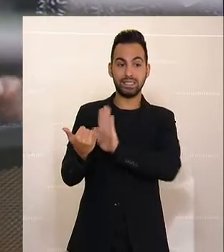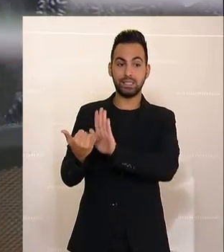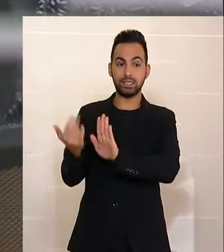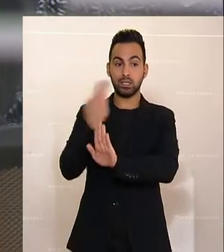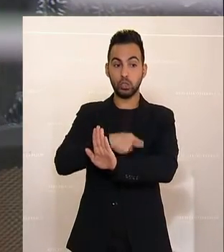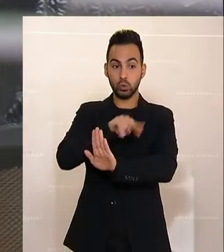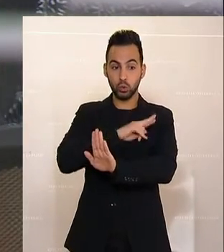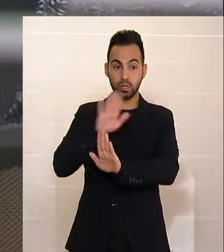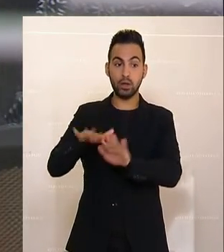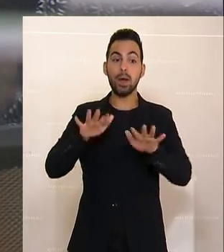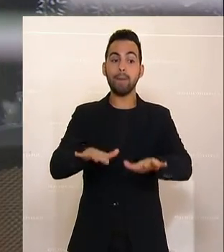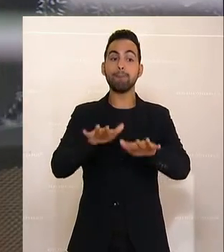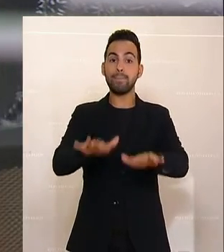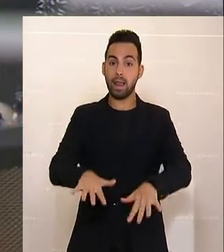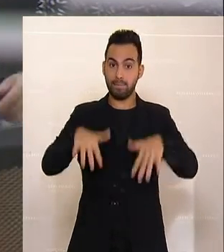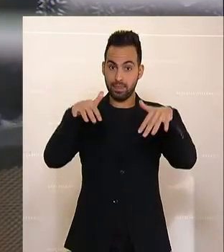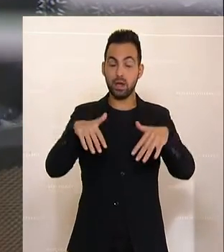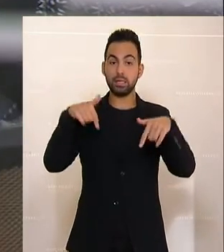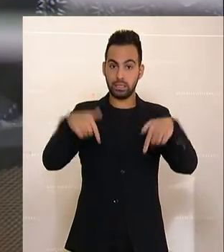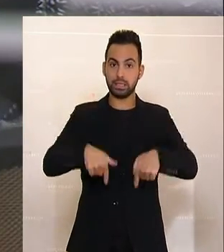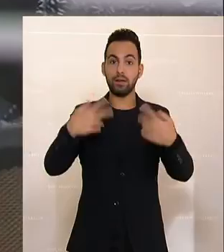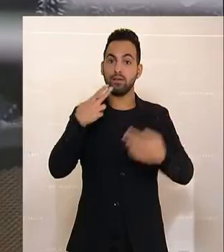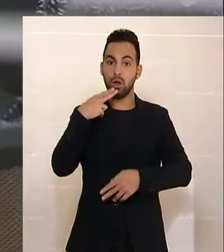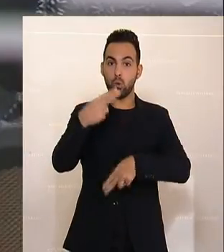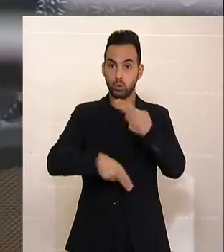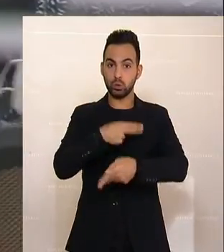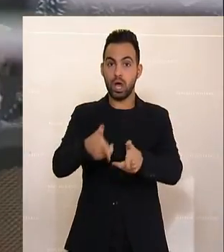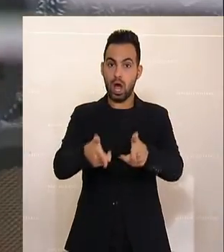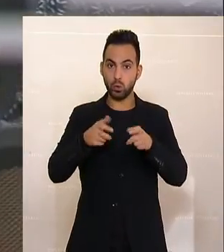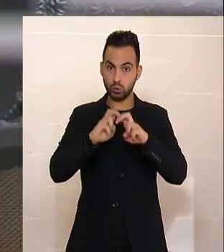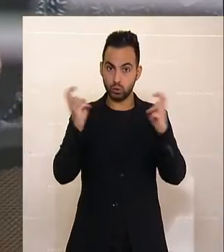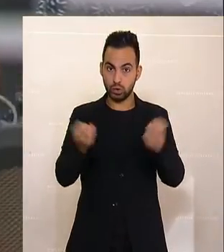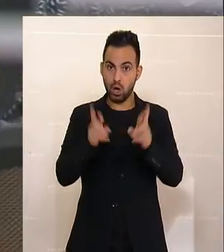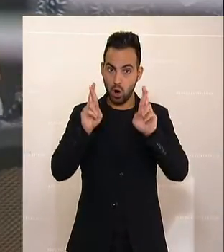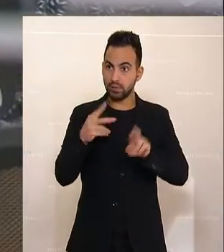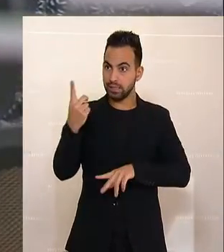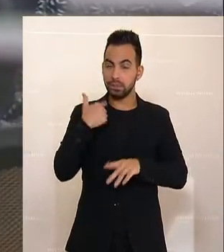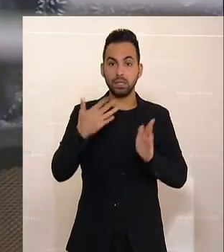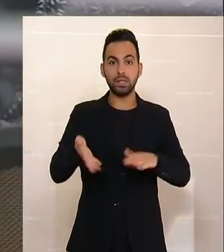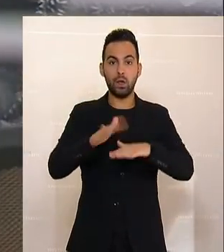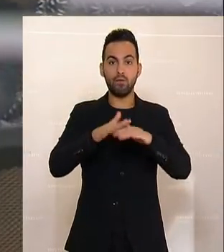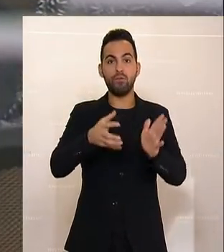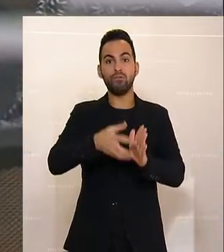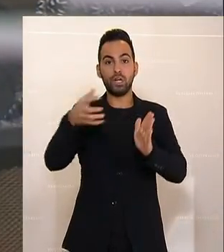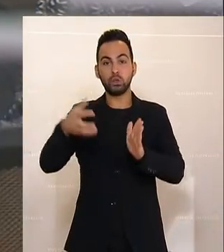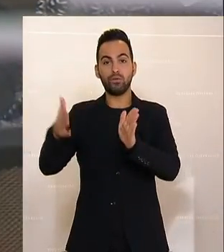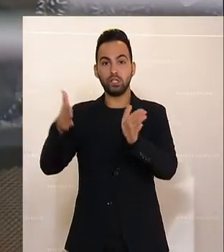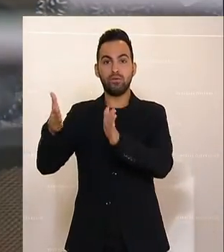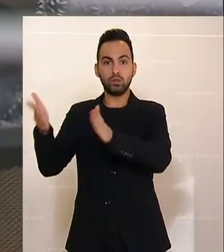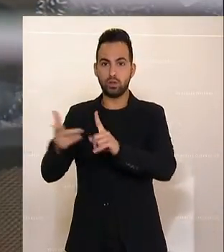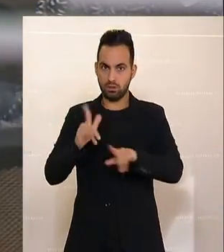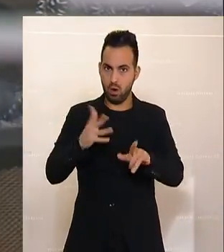und auf parlamentarischer Ebene der Untersuchungsausschuss, den Sie hoffentlich nicht weiterhin verzögern, sondern hoffentlich auch mit